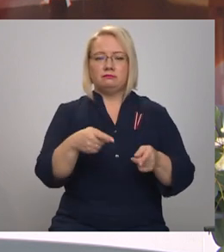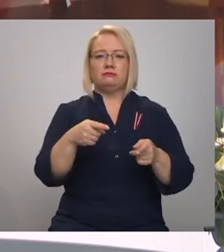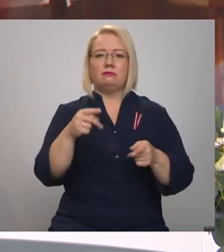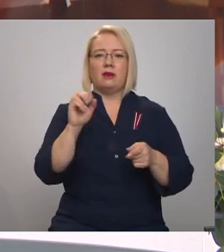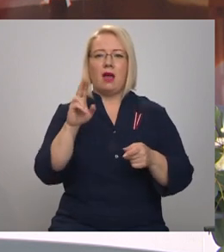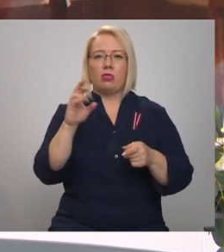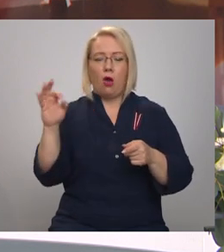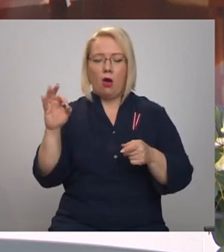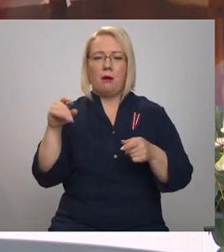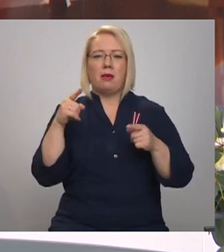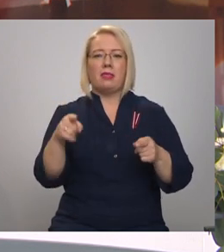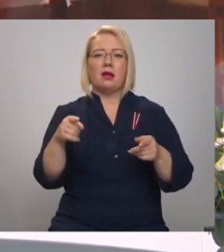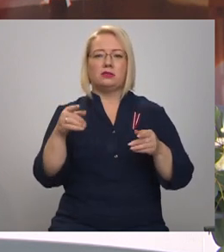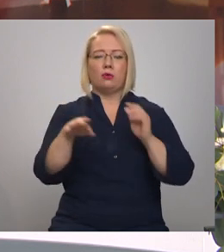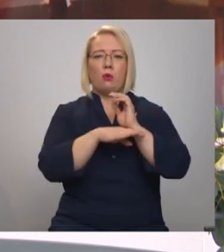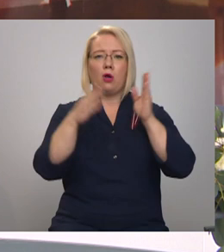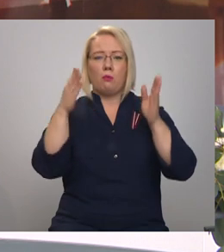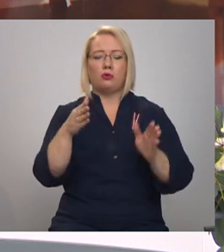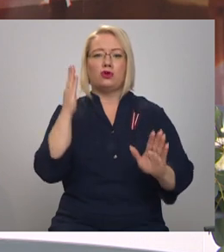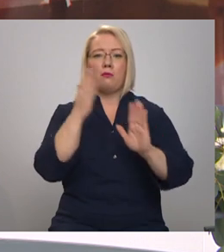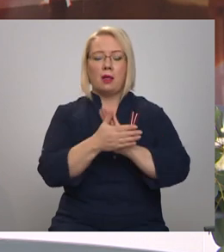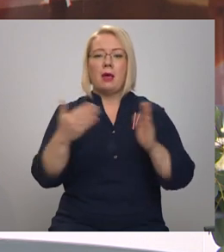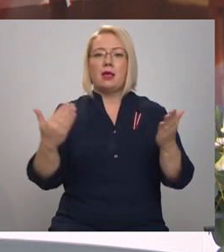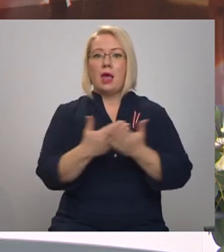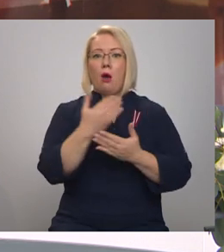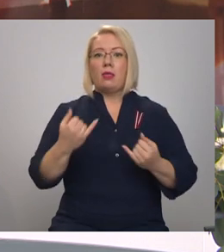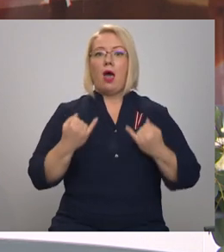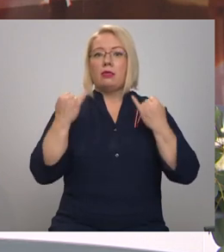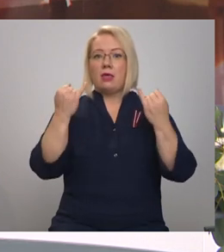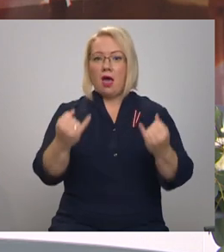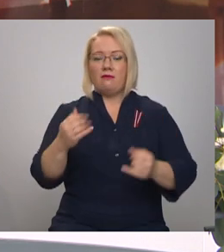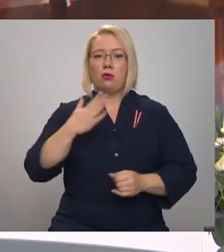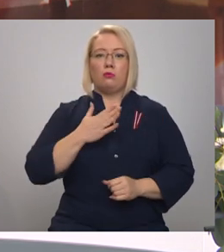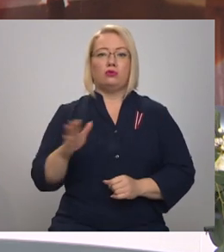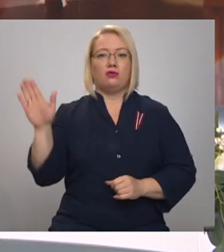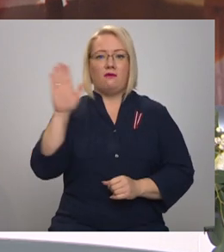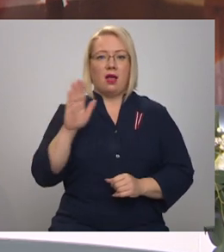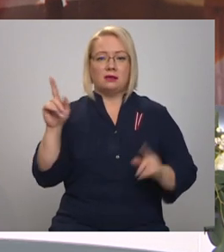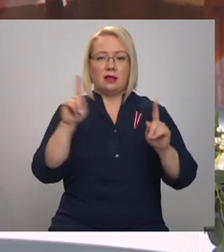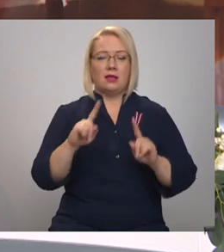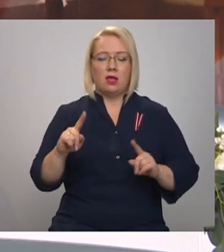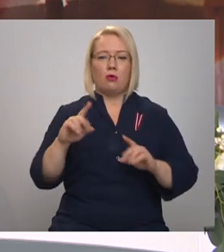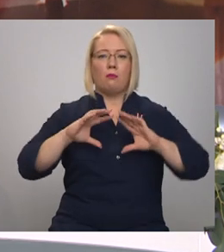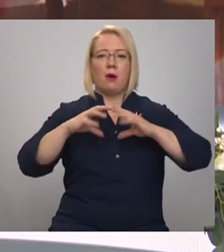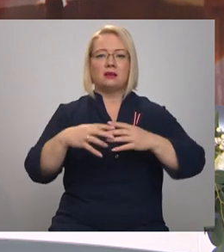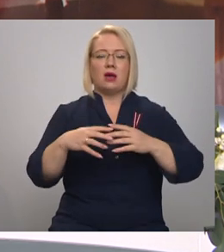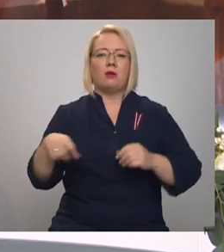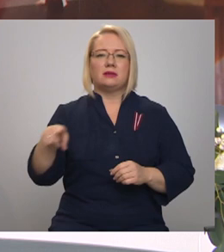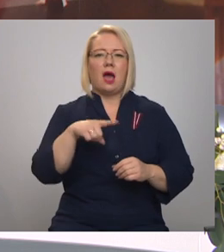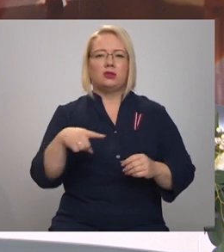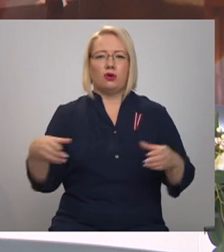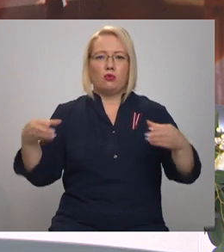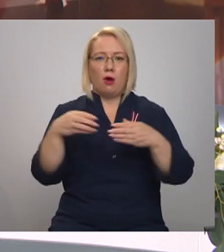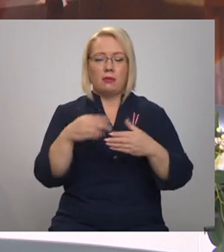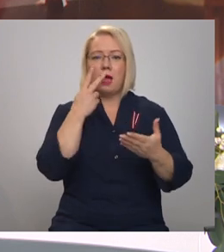mūs, diemžēl, pagājis. Bet par jauno Latvijas dāvanu, kā arī mūsu valsts vieta pasaules nācība kopienā, ar skatu uz rīdienu,